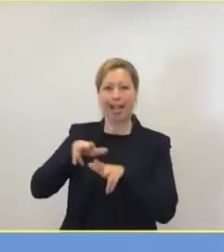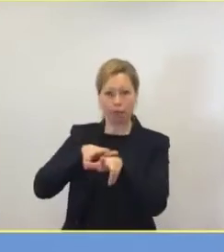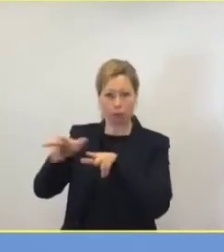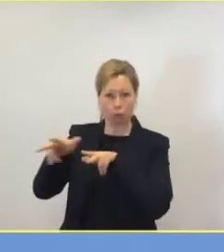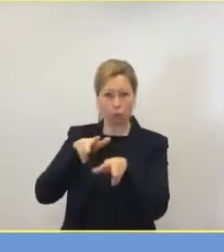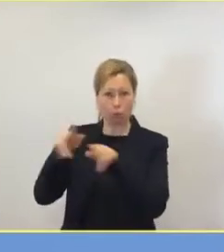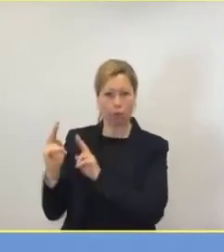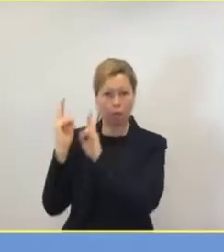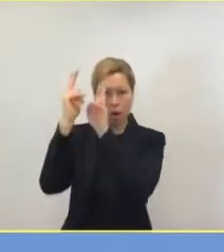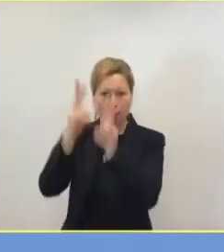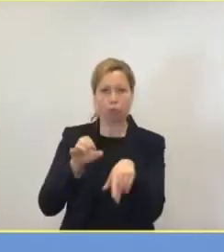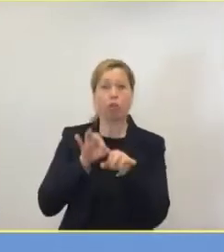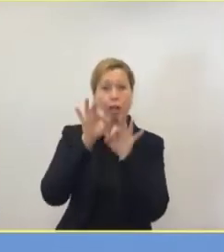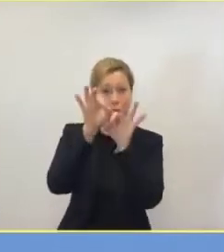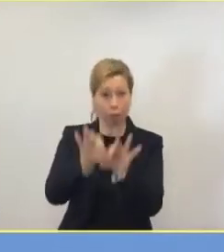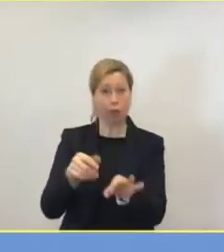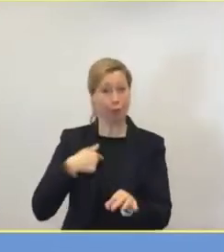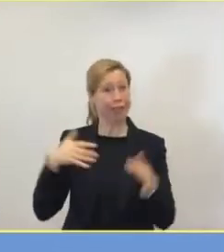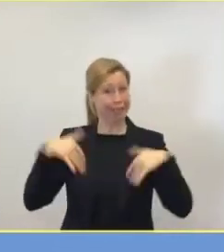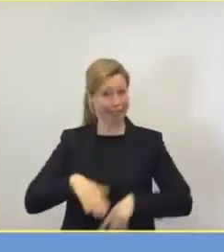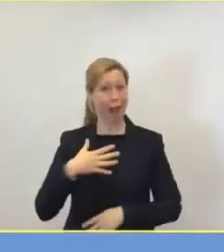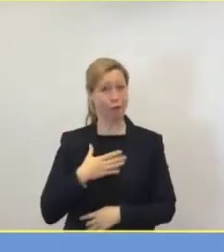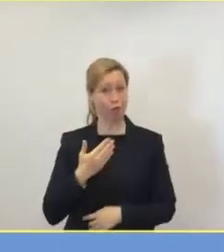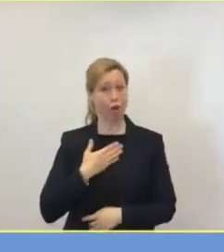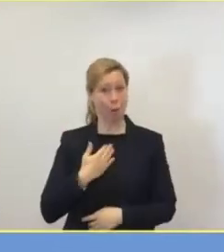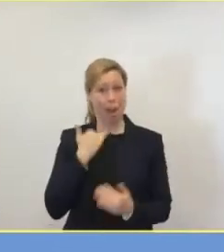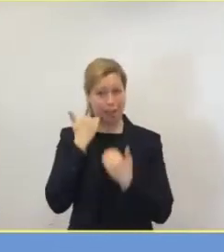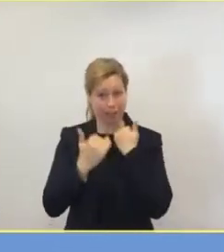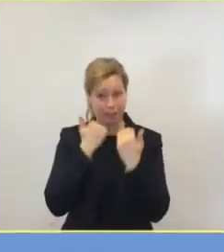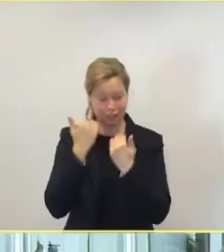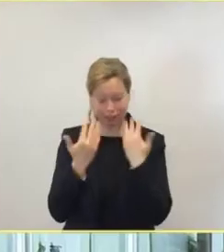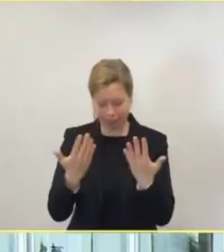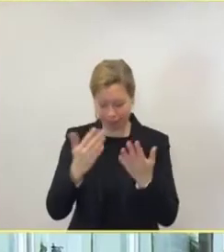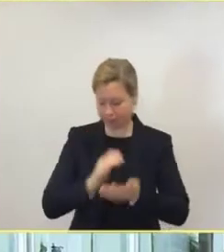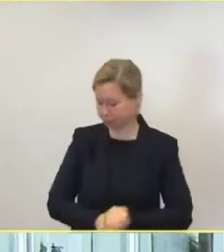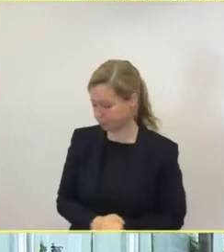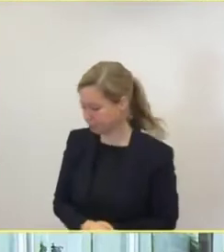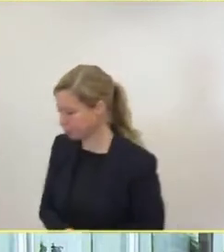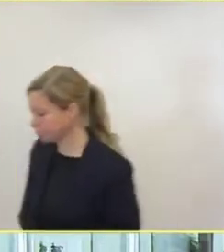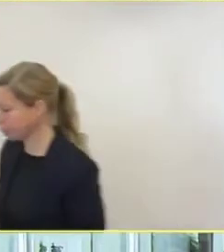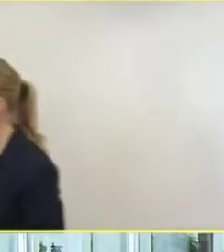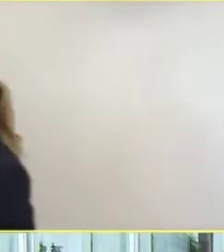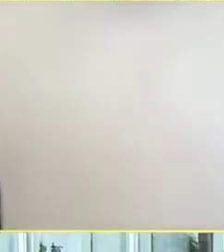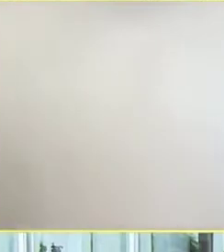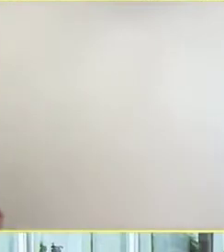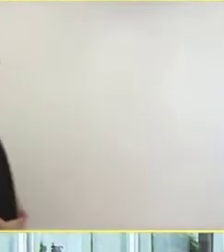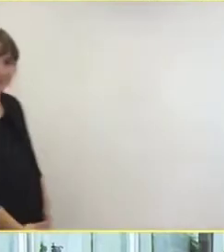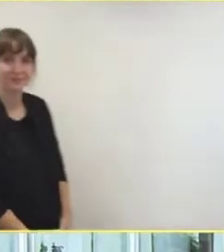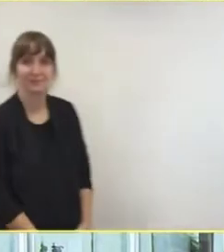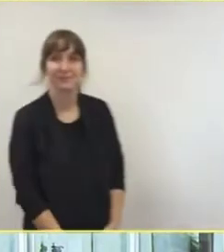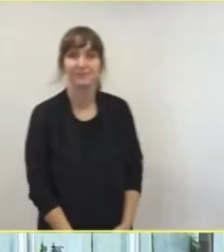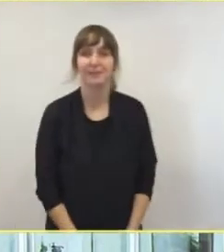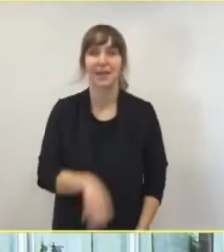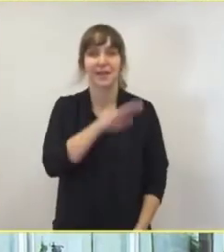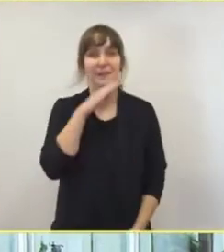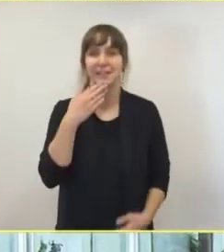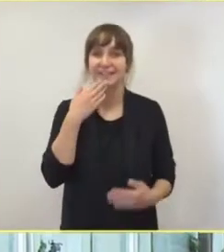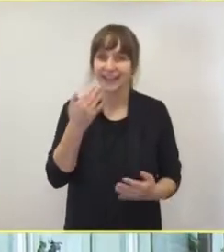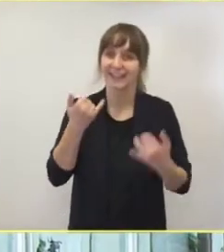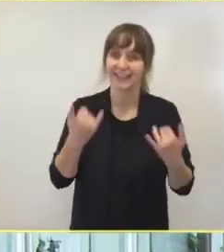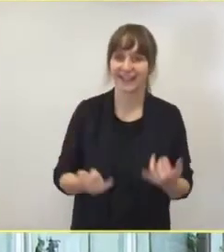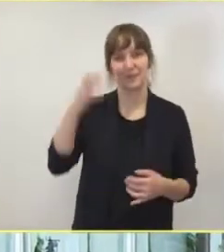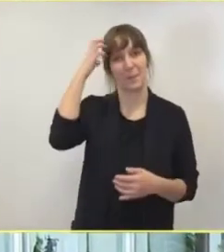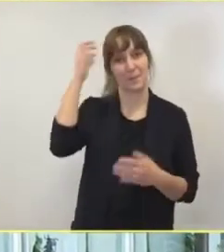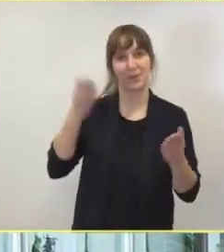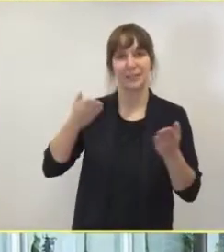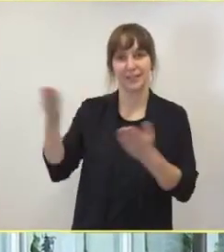und dann haben sie ihn auch bekommen. Vielen Dank. Vielen Dank, Herr Professor Suttopp. Jetzt gehen wir nach München an die Klinik Schwabing. Herr Professor Wendner hat das Wort. Vielen Dank,